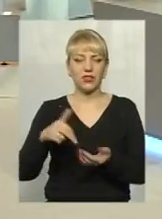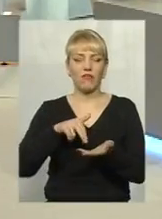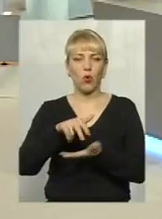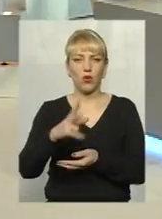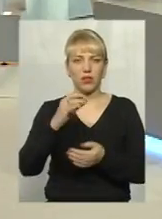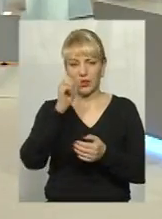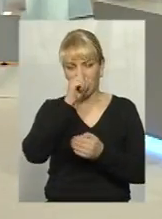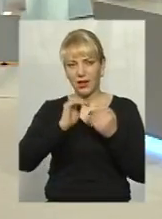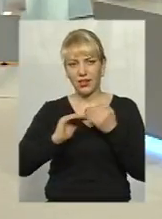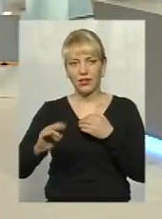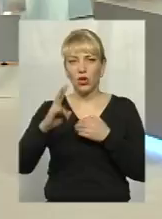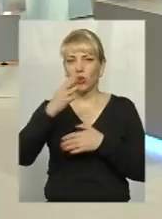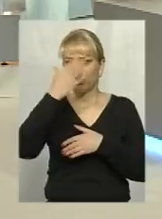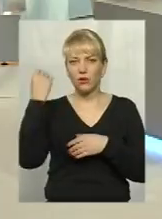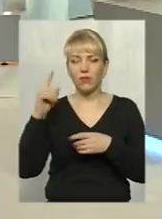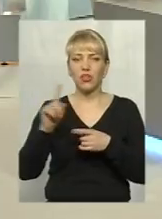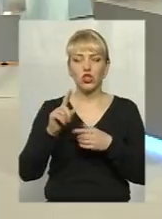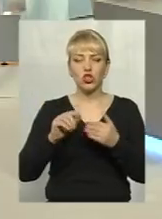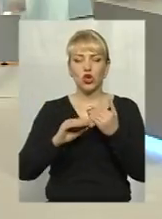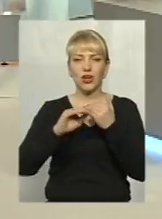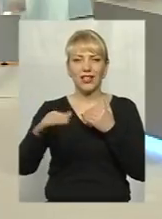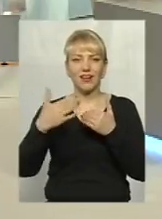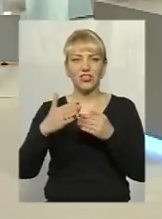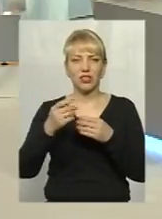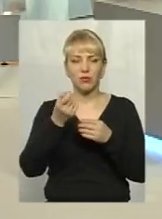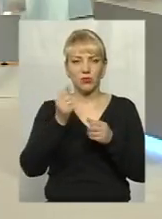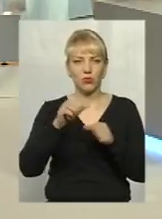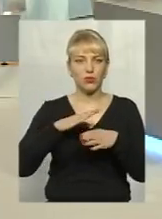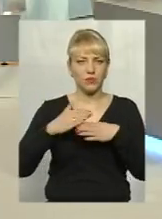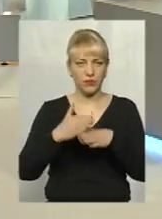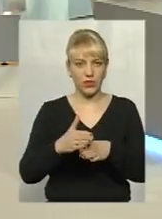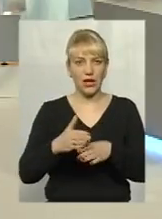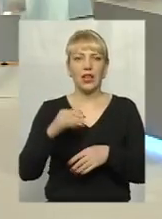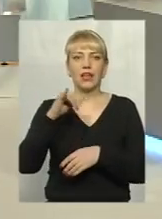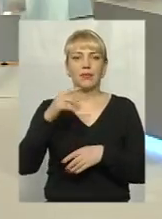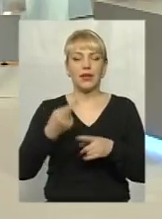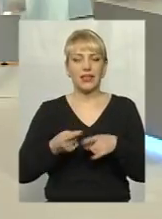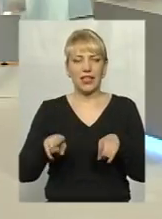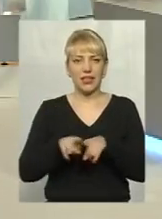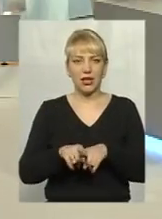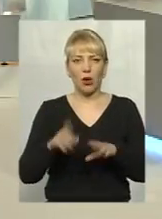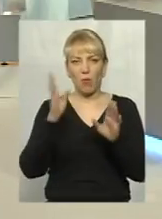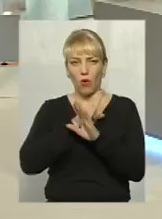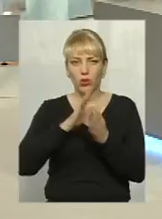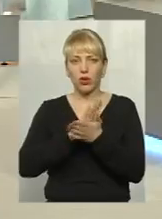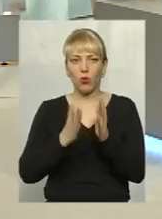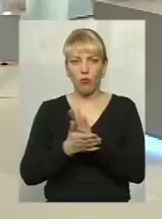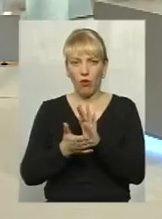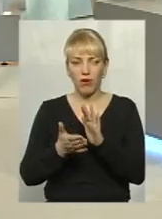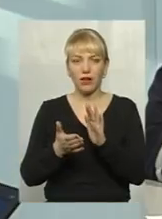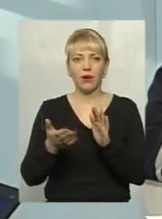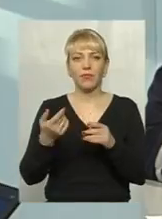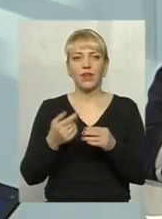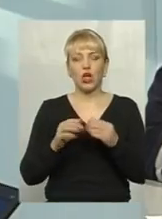і крига стає крихкішою і стає тоньшою. На сьогоднішній день, звичайно, при таких погодних умовах, товщина криг